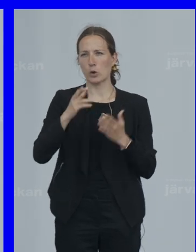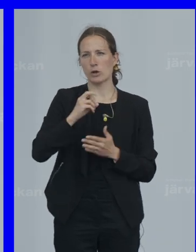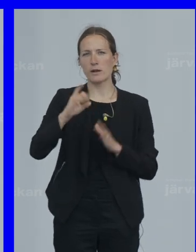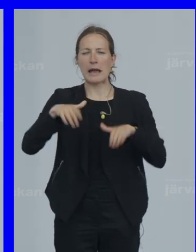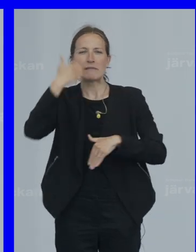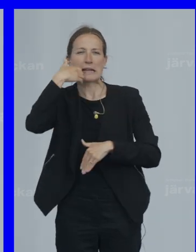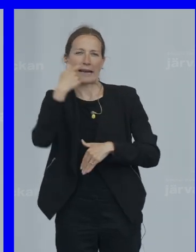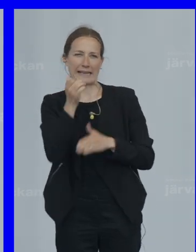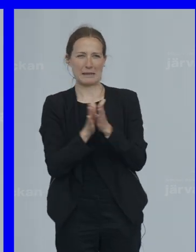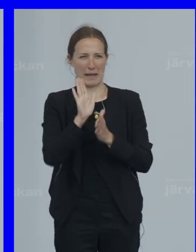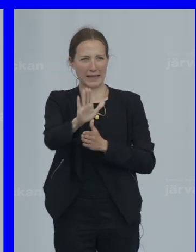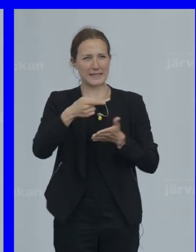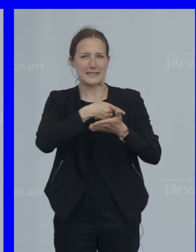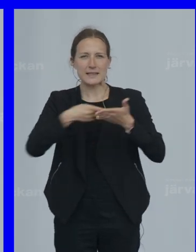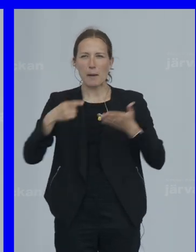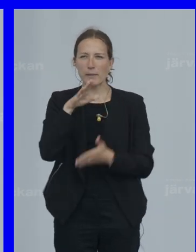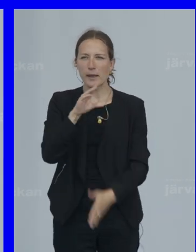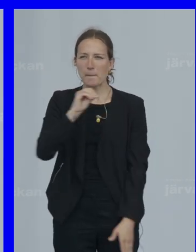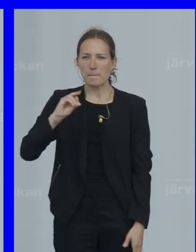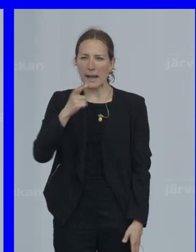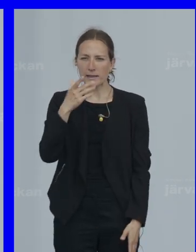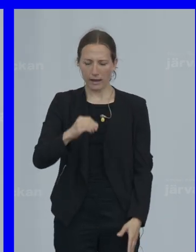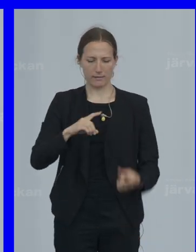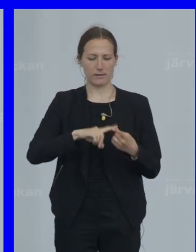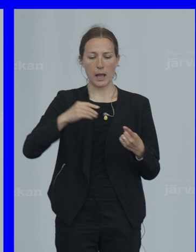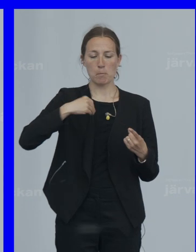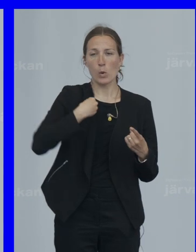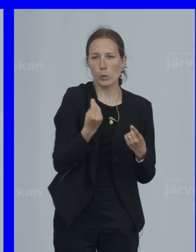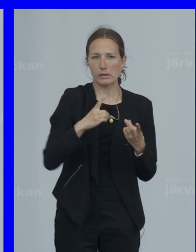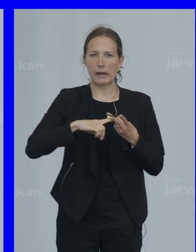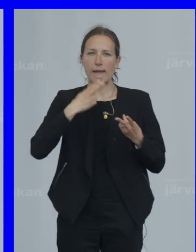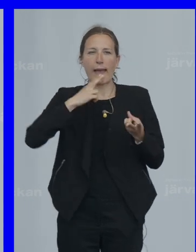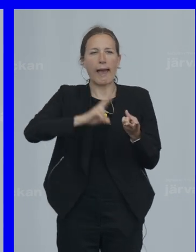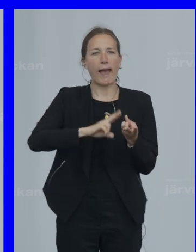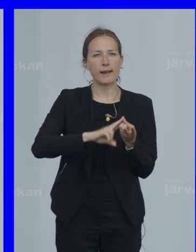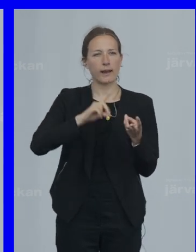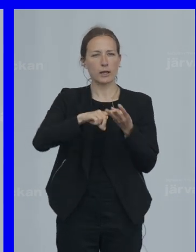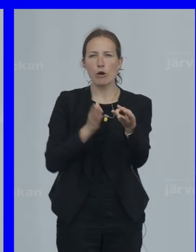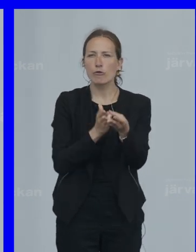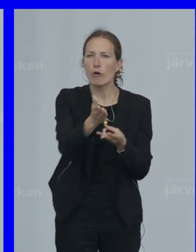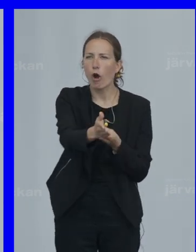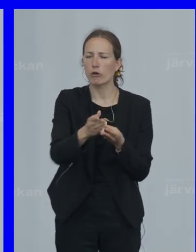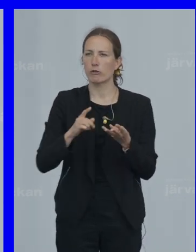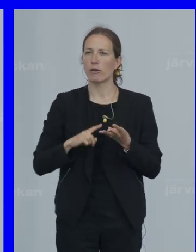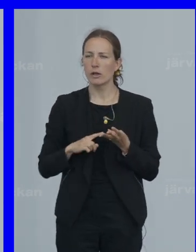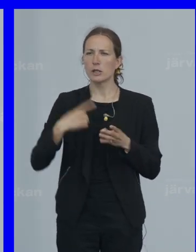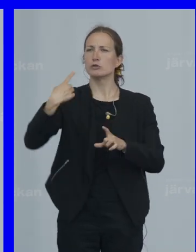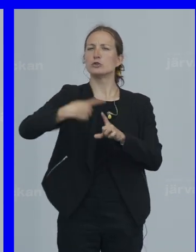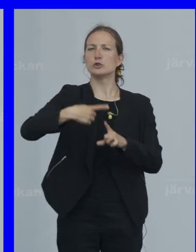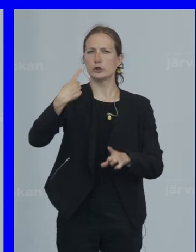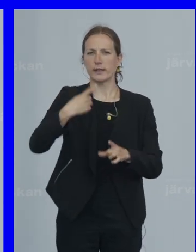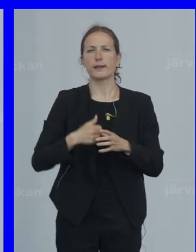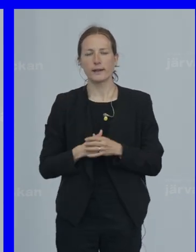med hennes namn. Märta. Modig. Ärlig. Rak. Tydlig.